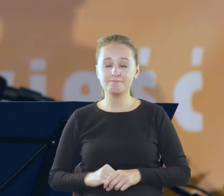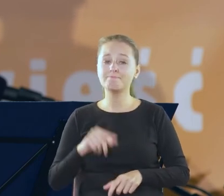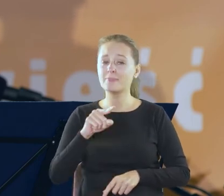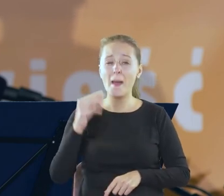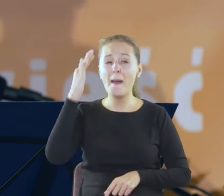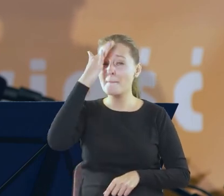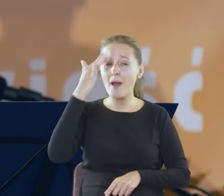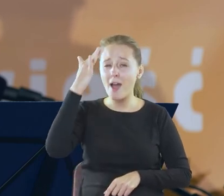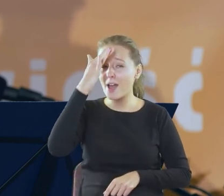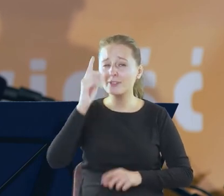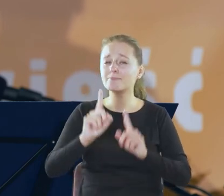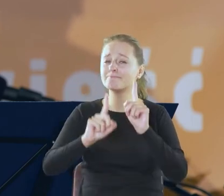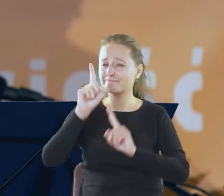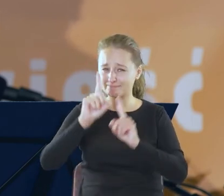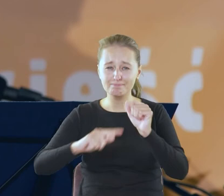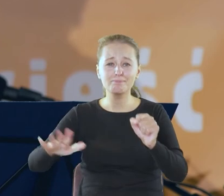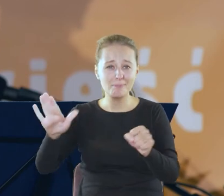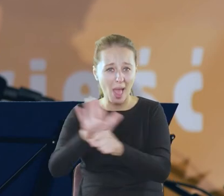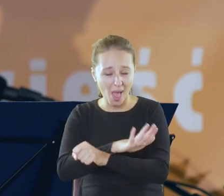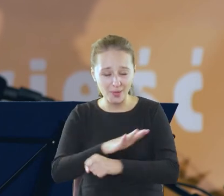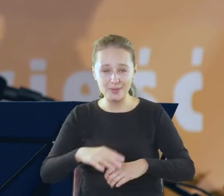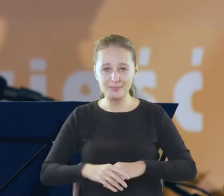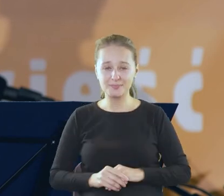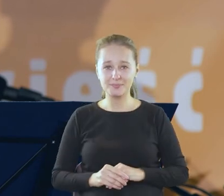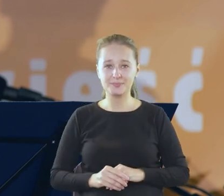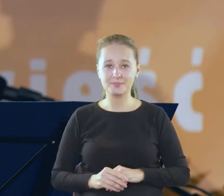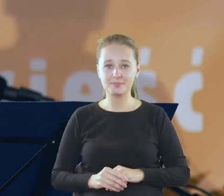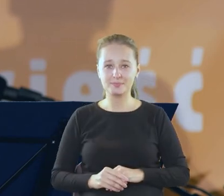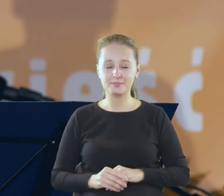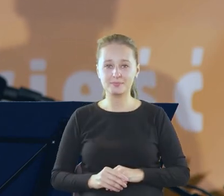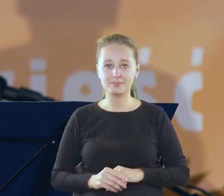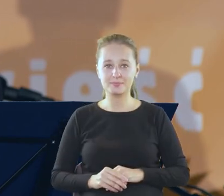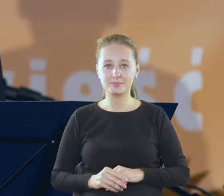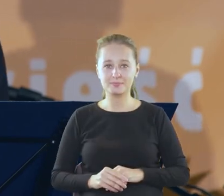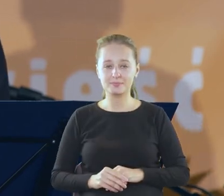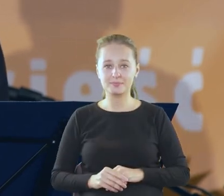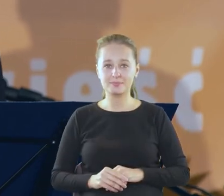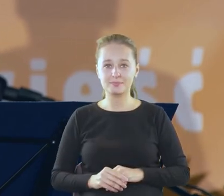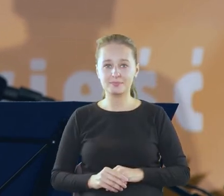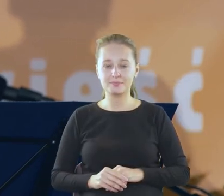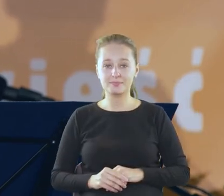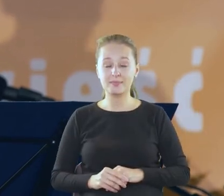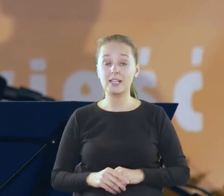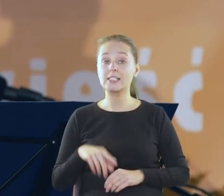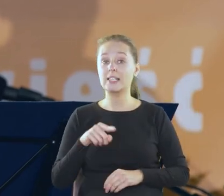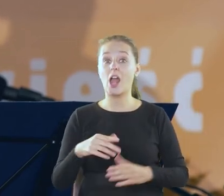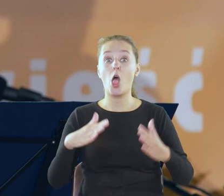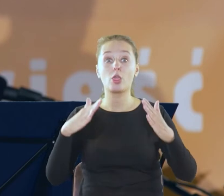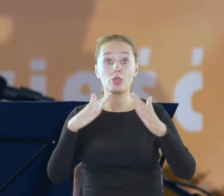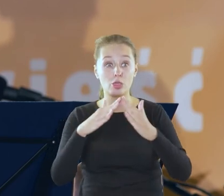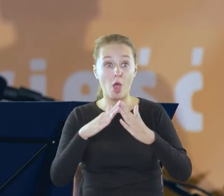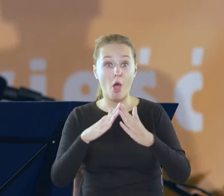spełniają i że w tym domu, który naród